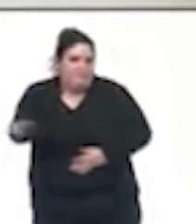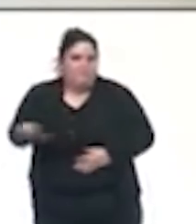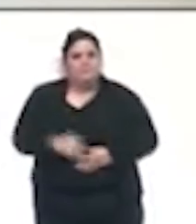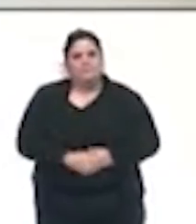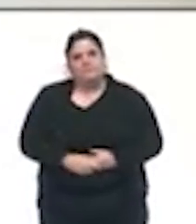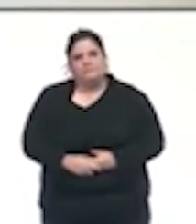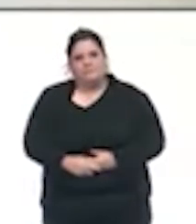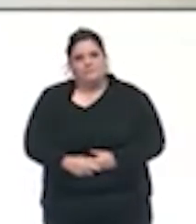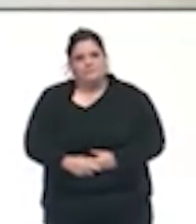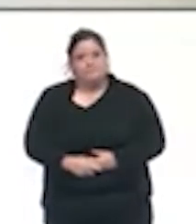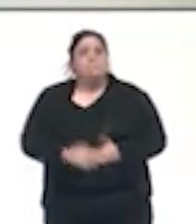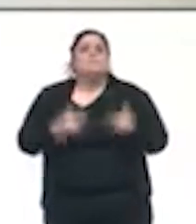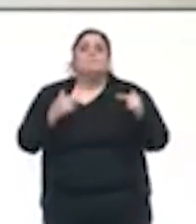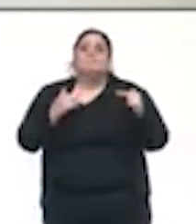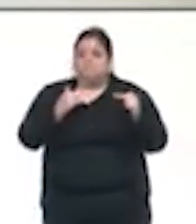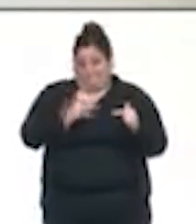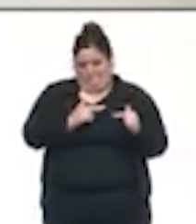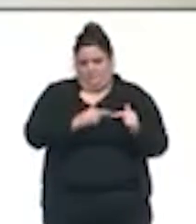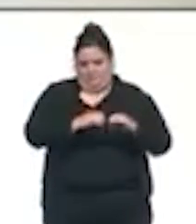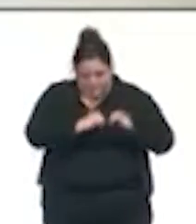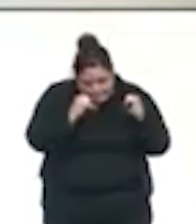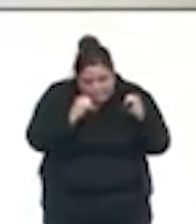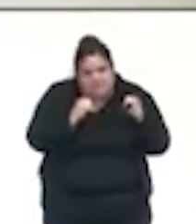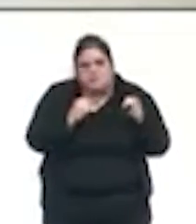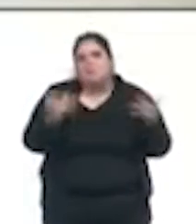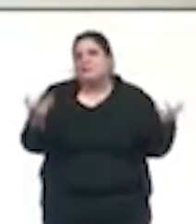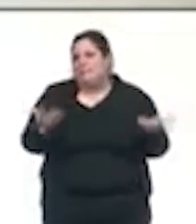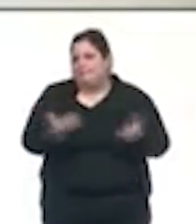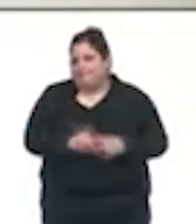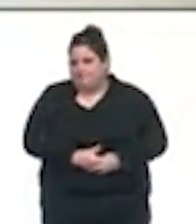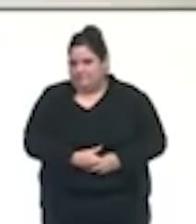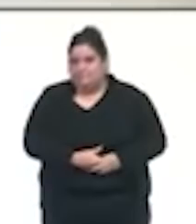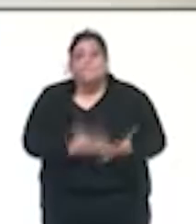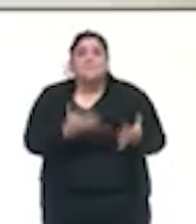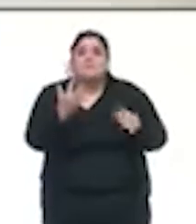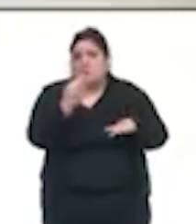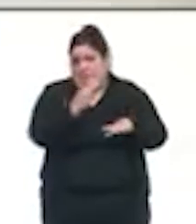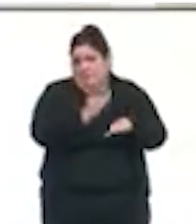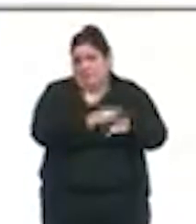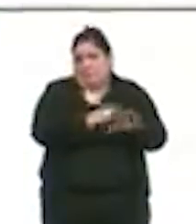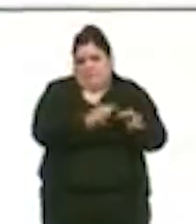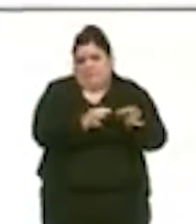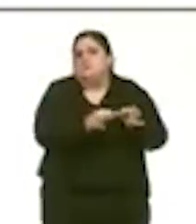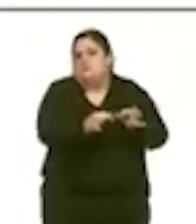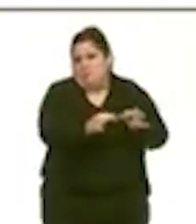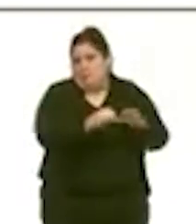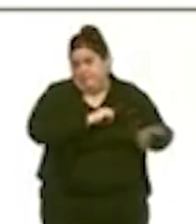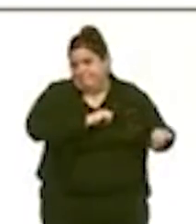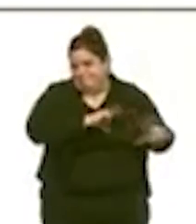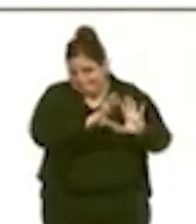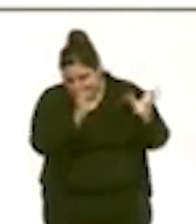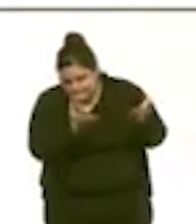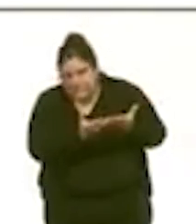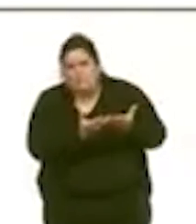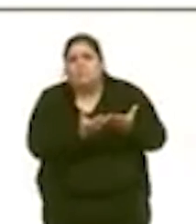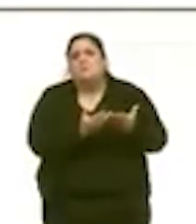La zone d'alerte, pour rentrer un peu dans le détail, elle se caractérise par une circulation, je le disais, active du virus. En pratique, un taux d'incidence